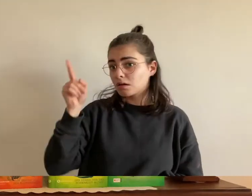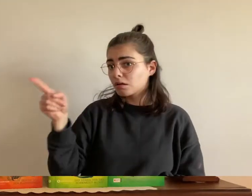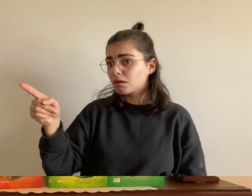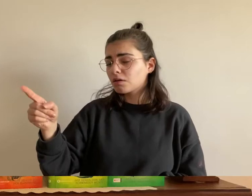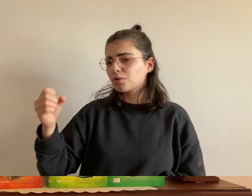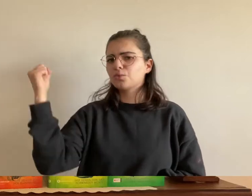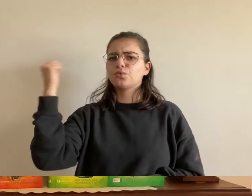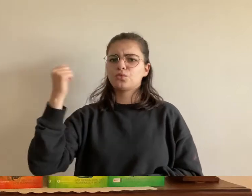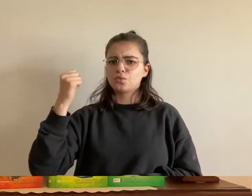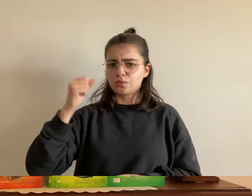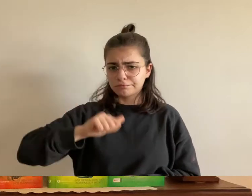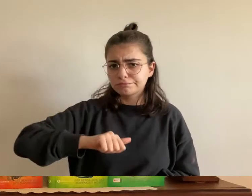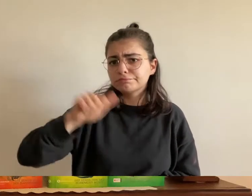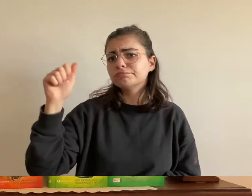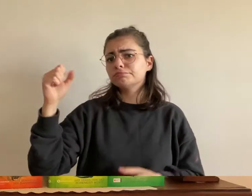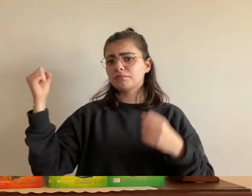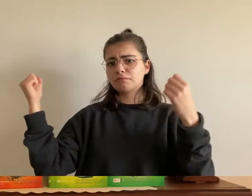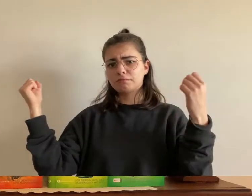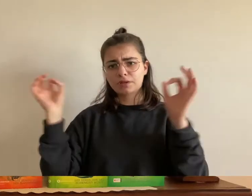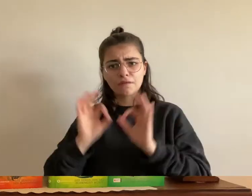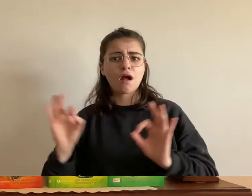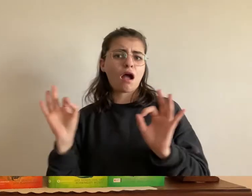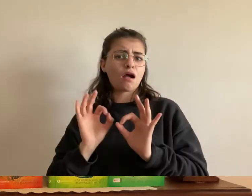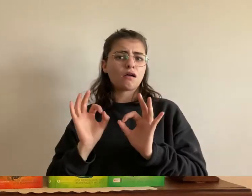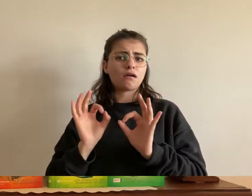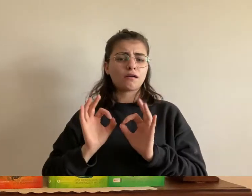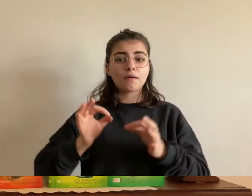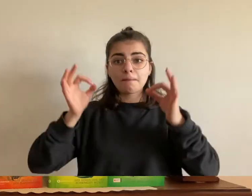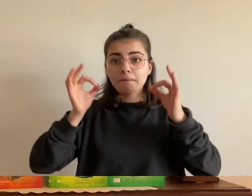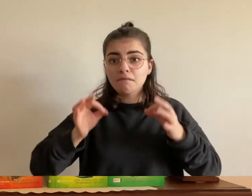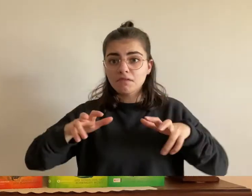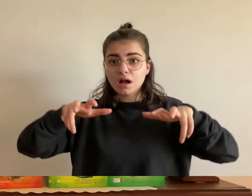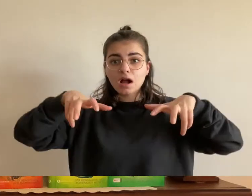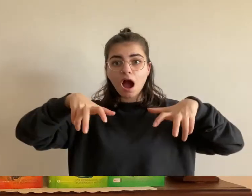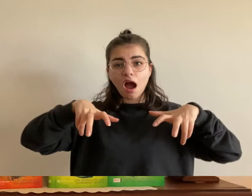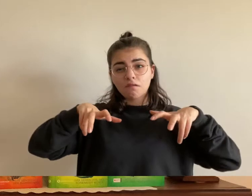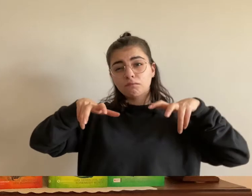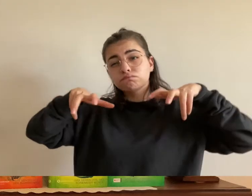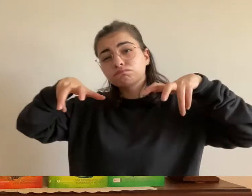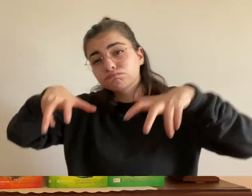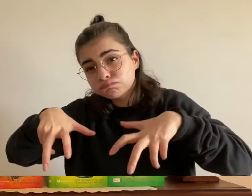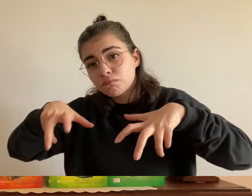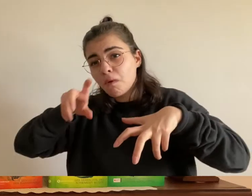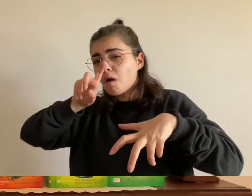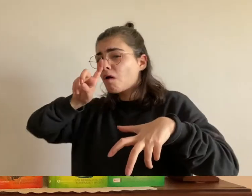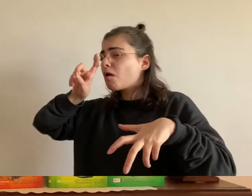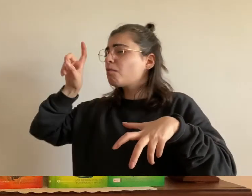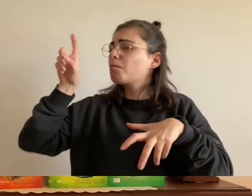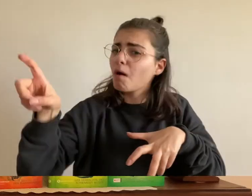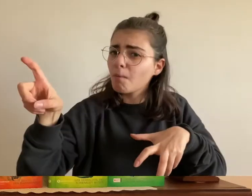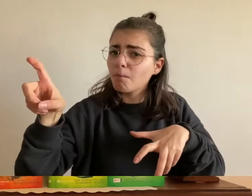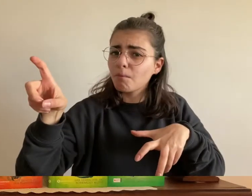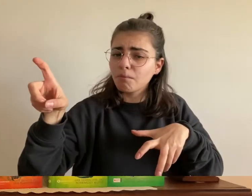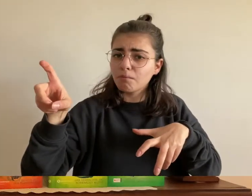schien für ihn allerdings die größte gefahr zu sein denn ohne jegliche vorwarnung sprang der greif nach vorn und stieß mit seinem